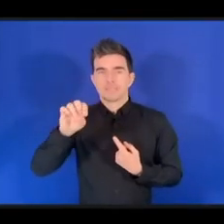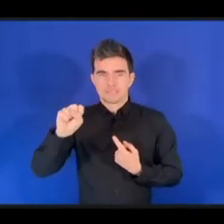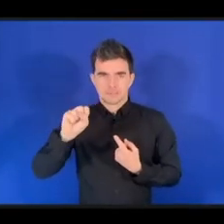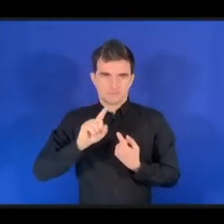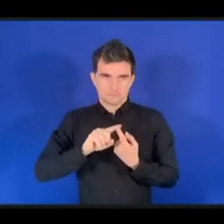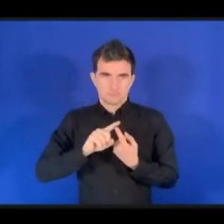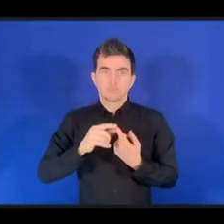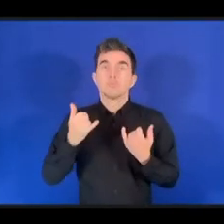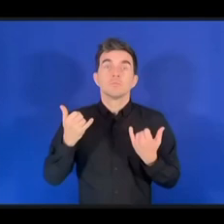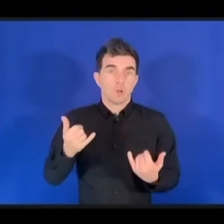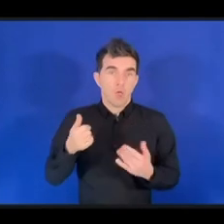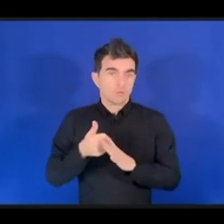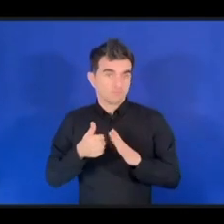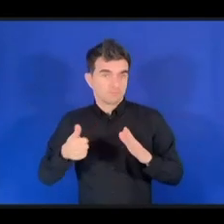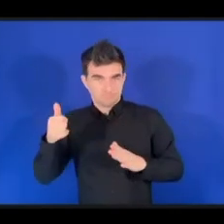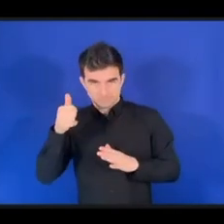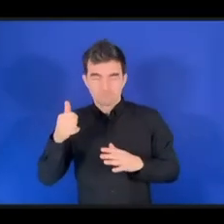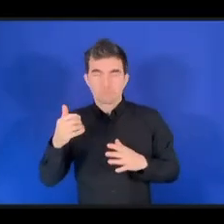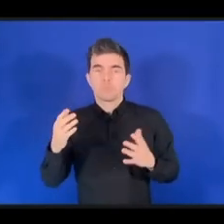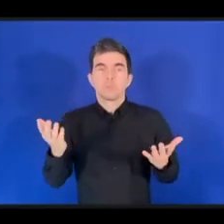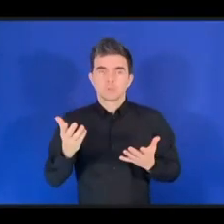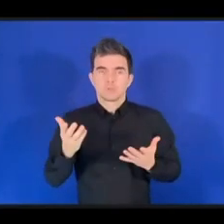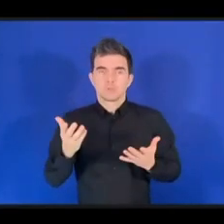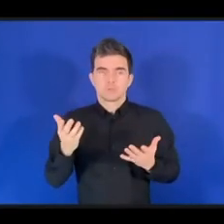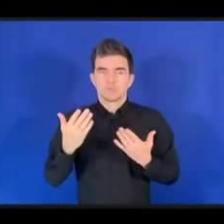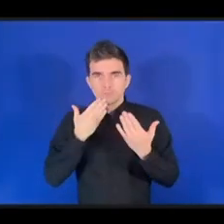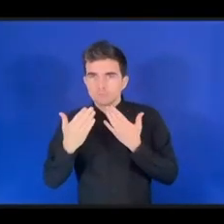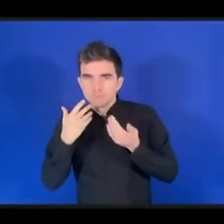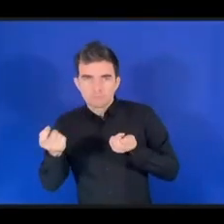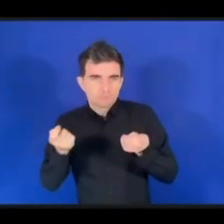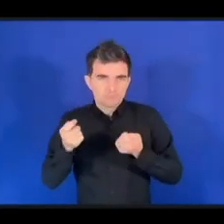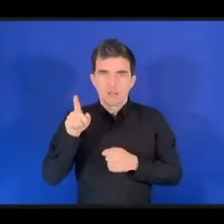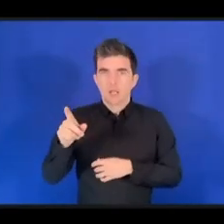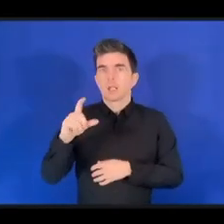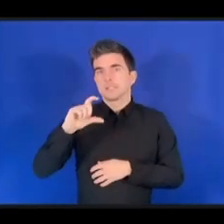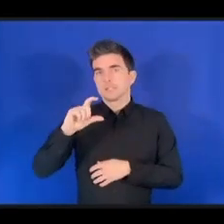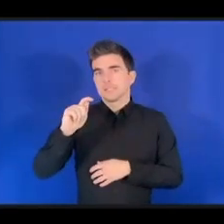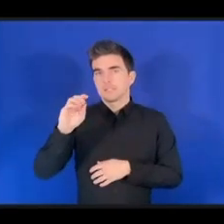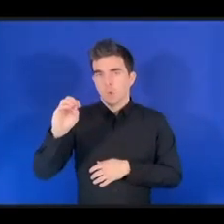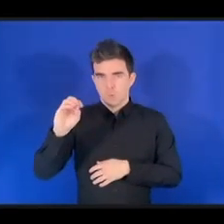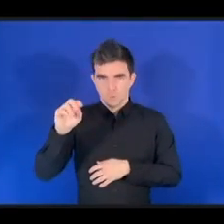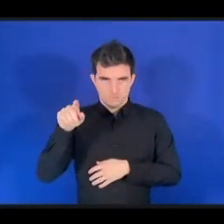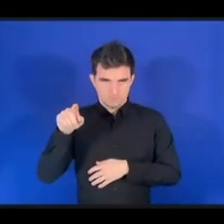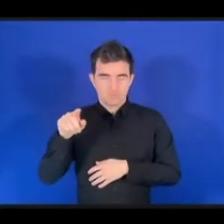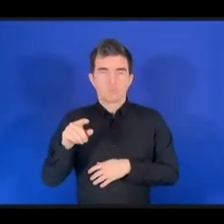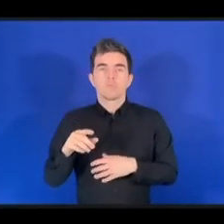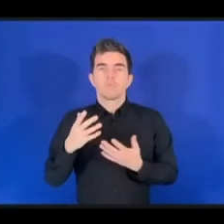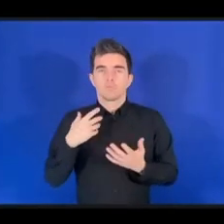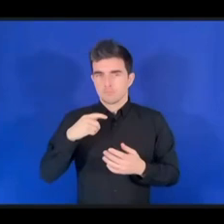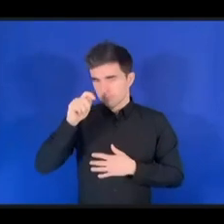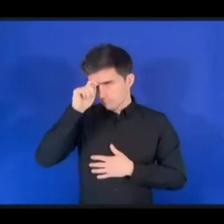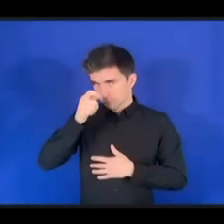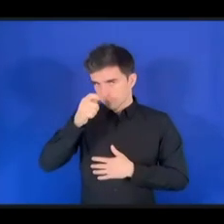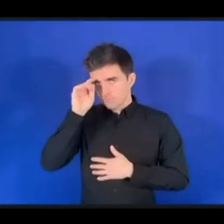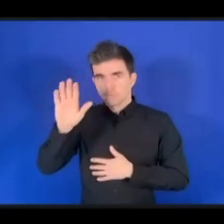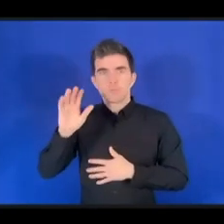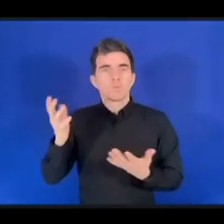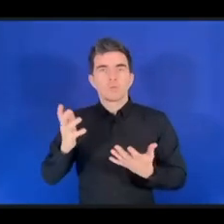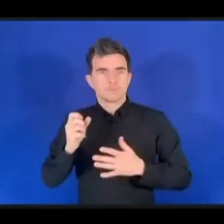ее качество первого, первую женщину в этой должности и говорили о